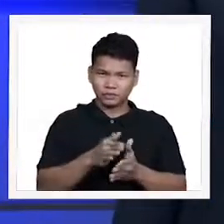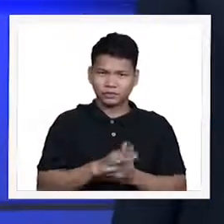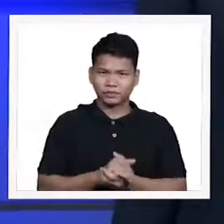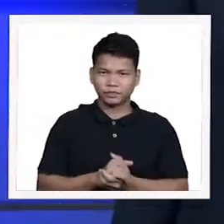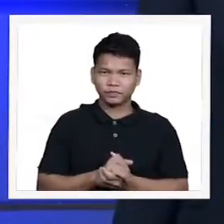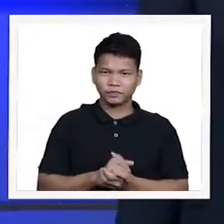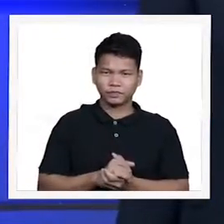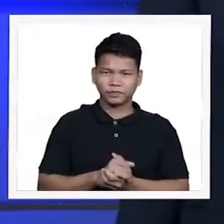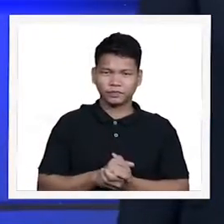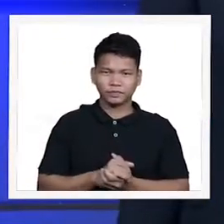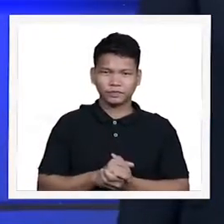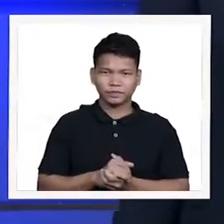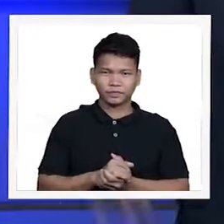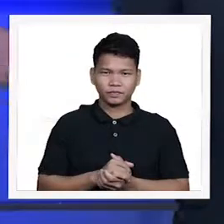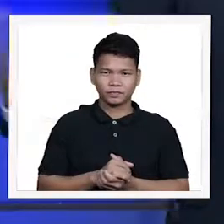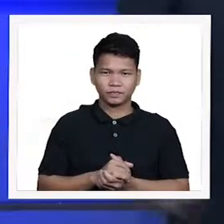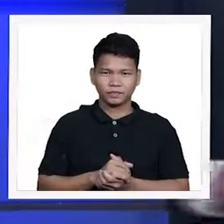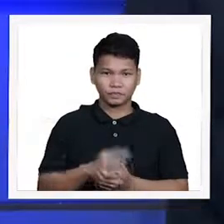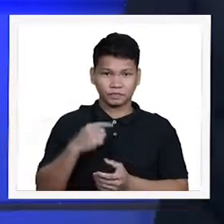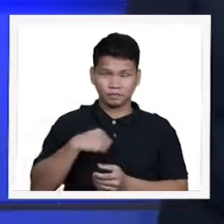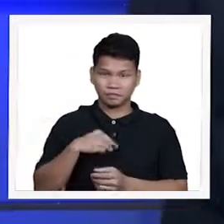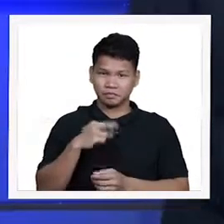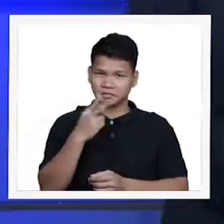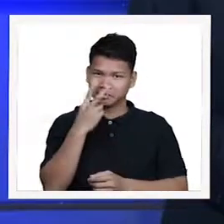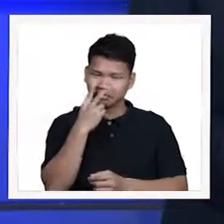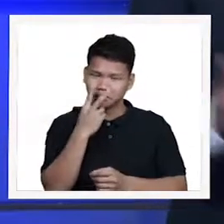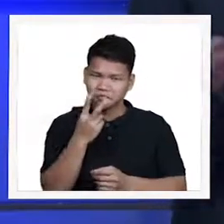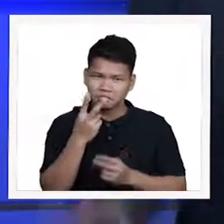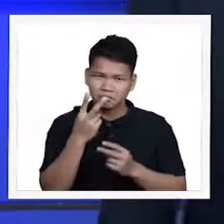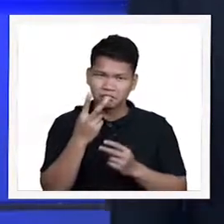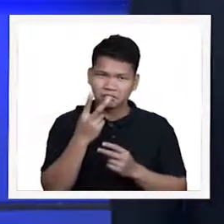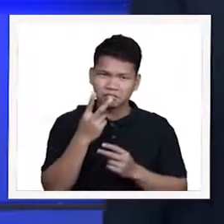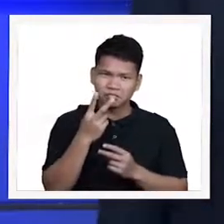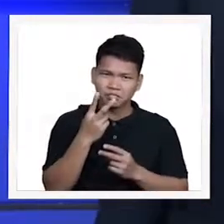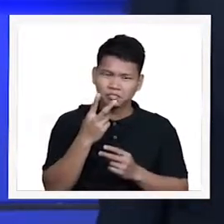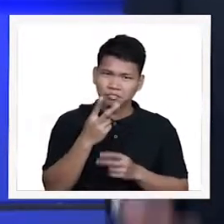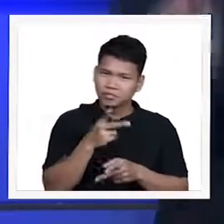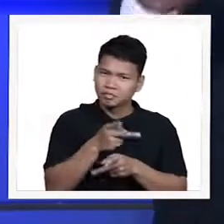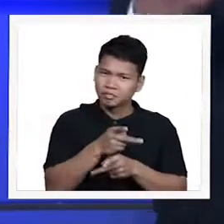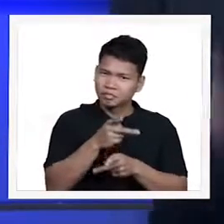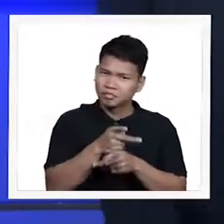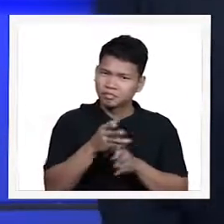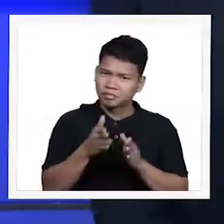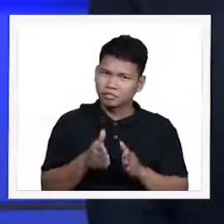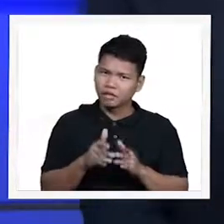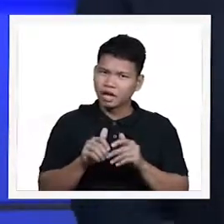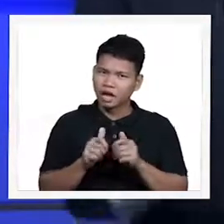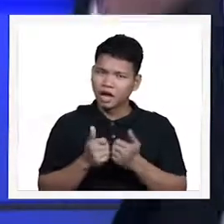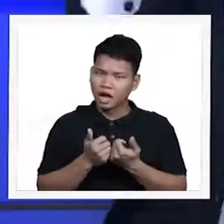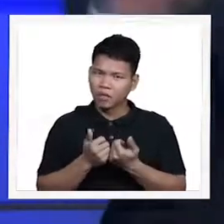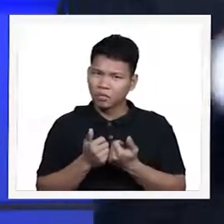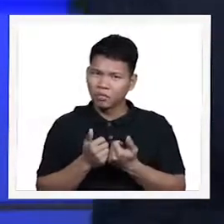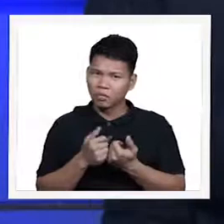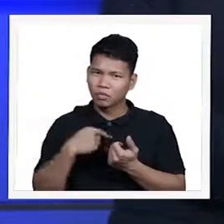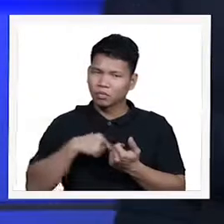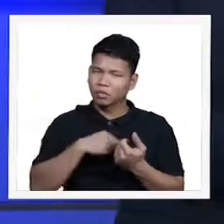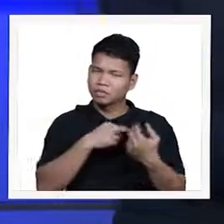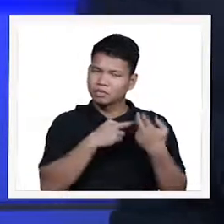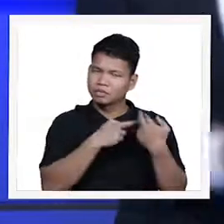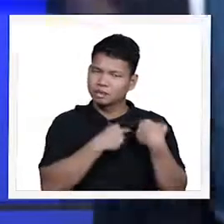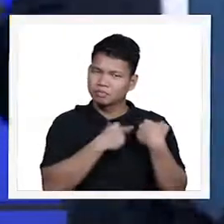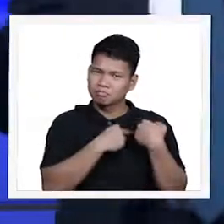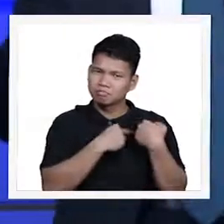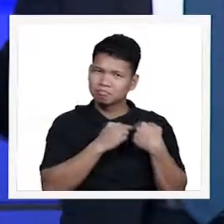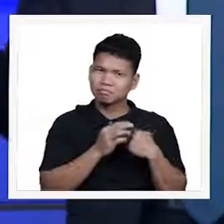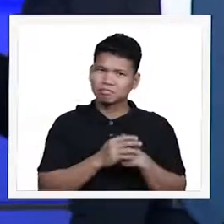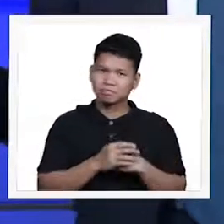minamahal. Kung titignan po natin being a trustee we have a responsibility.